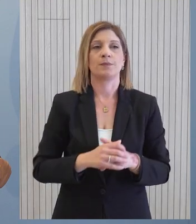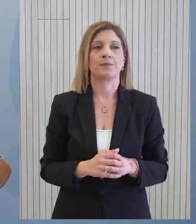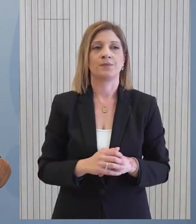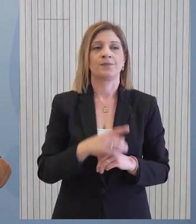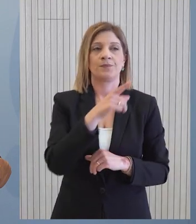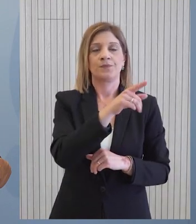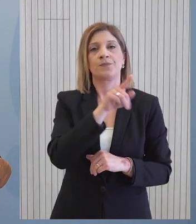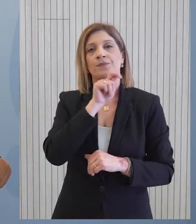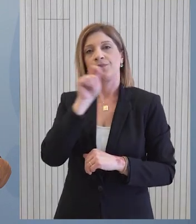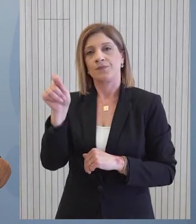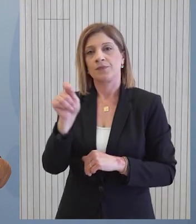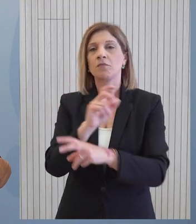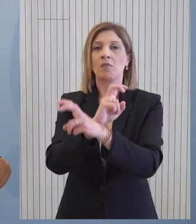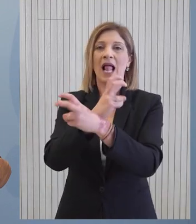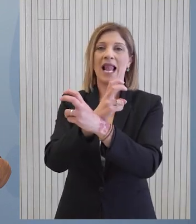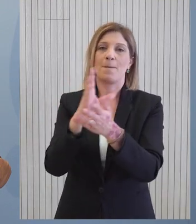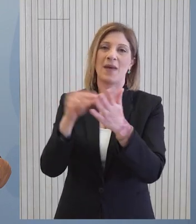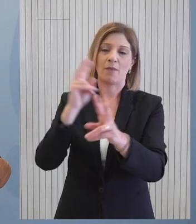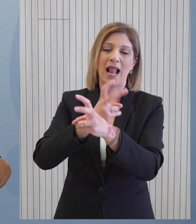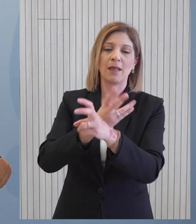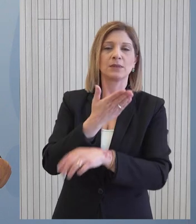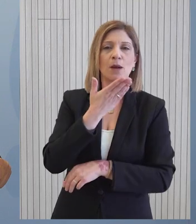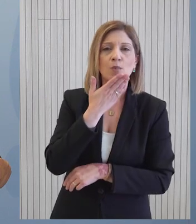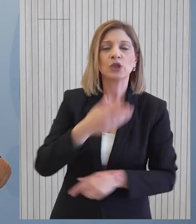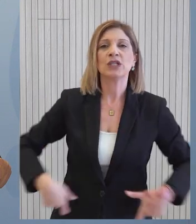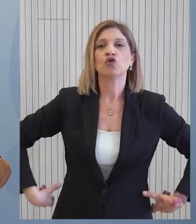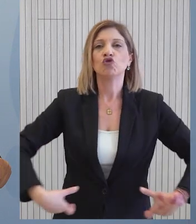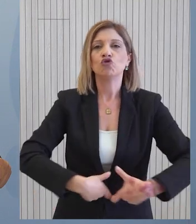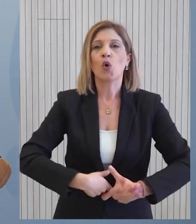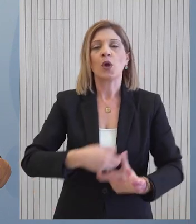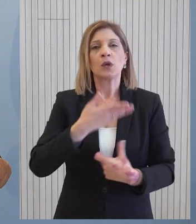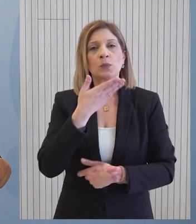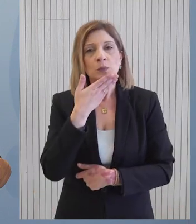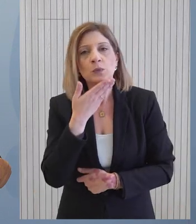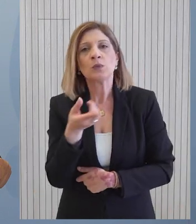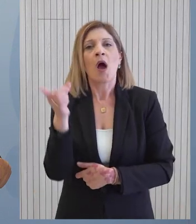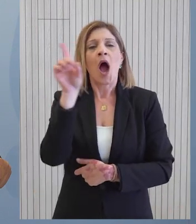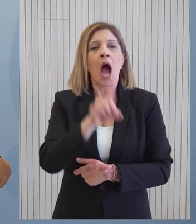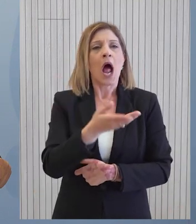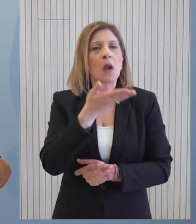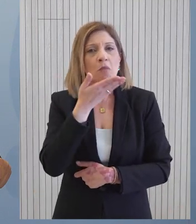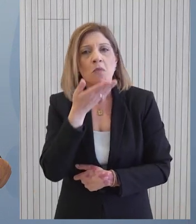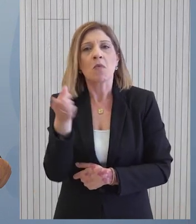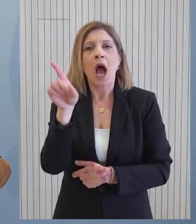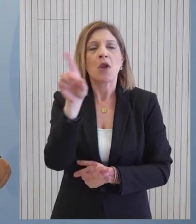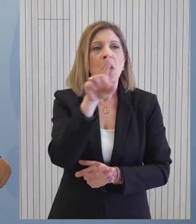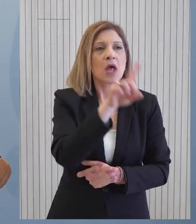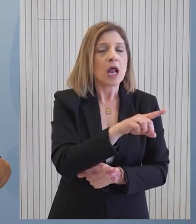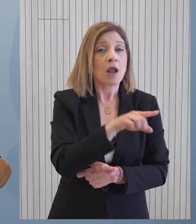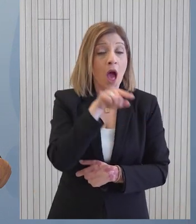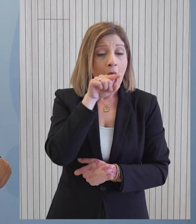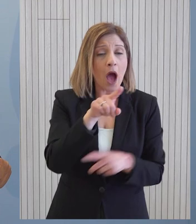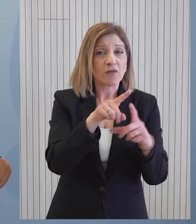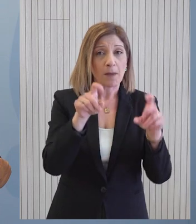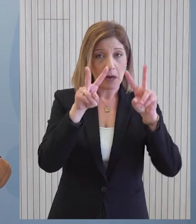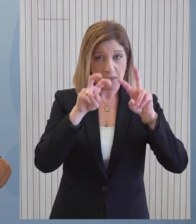Ενώ έρχονται λήψα έρχονται ζώνες έρχονται διάφορα άλλα ιερά κοιμήλια υπόκεινται σε έλεγχο